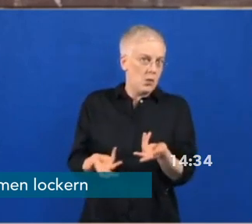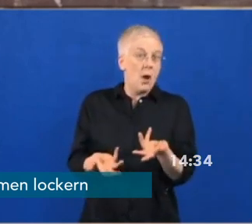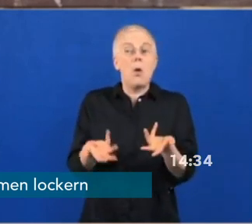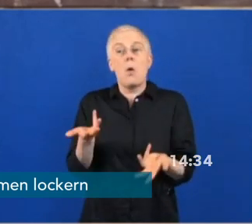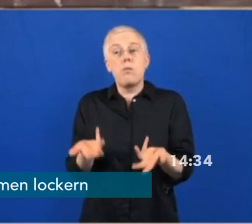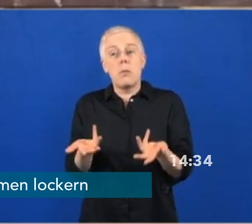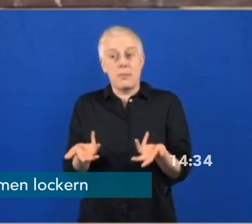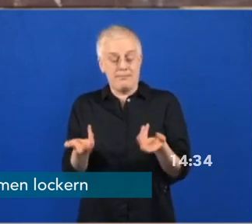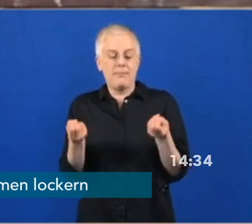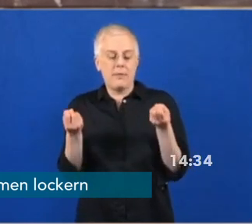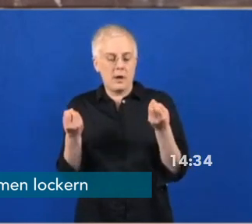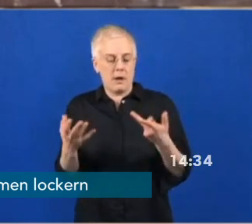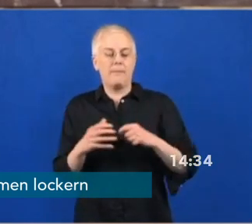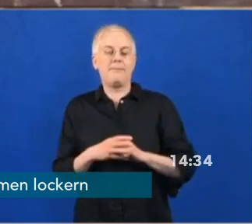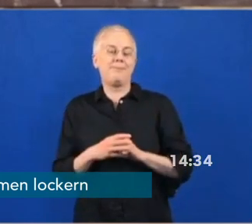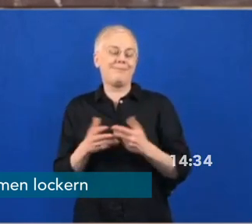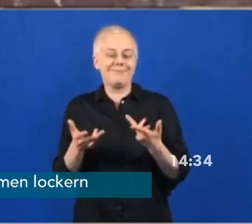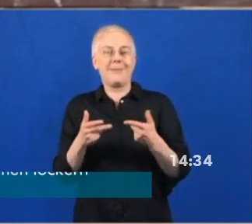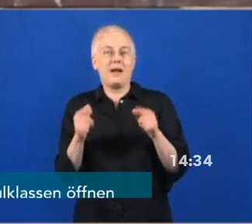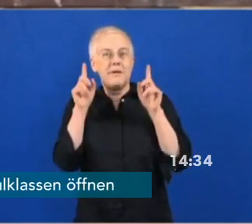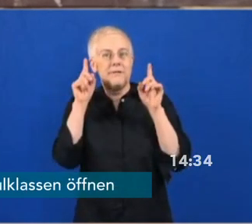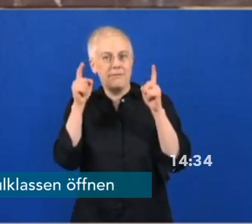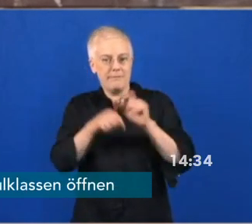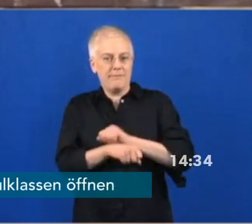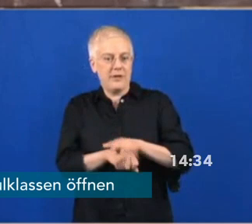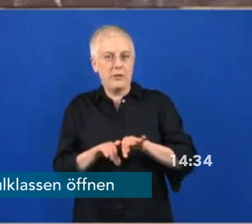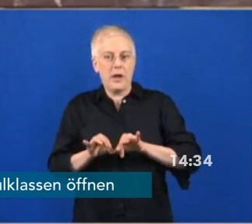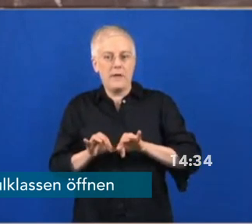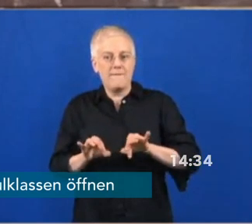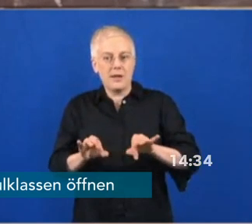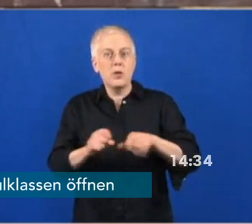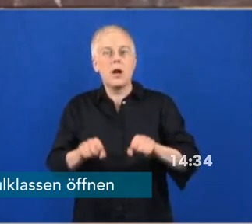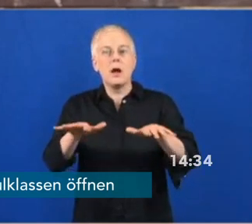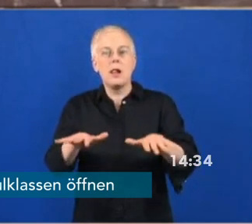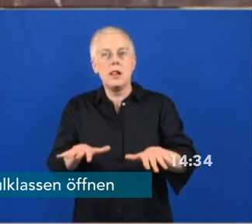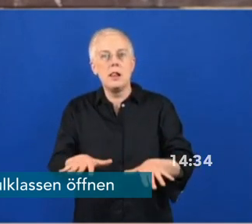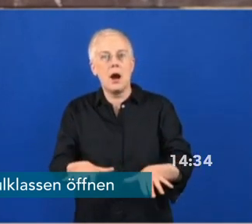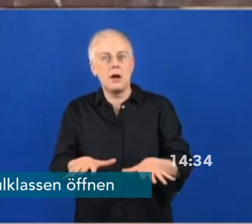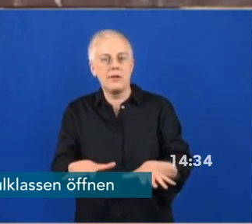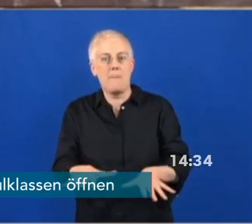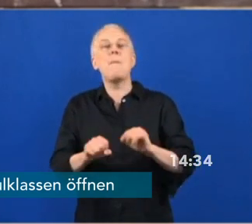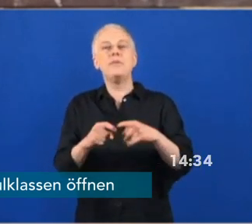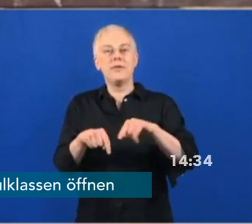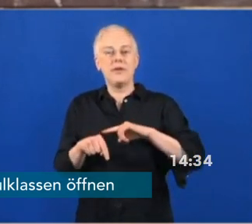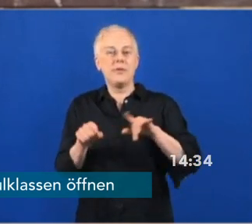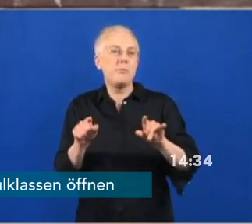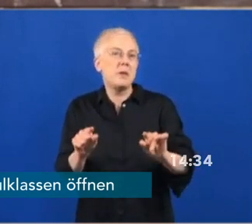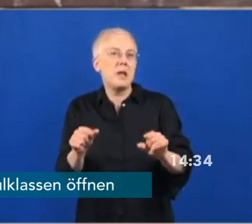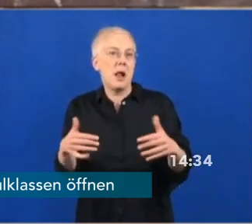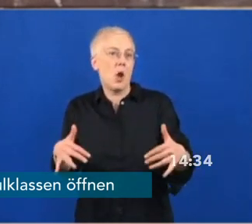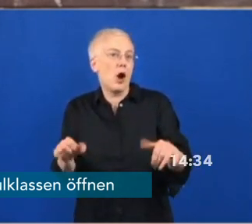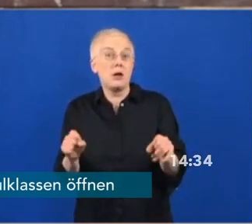Verlangsamung der Dynamik gekommen sind, um über Ausstiegsszenarien sprechen zu können. Derzeit gilt,